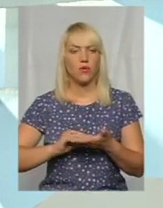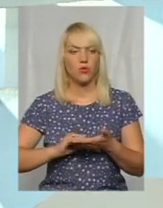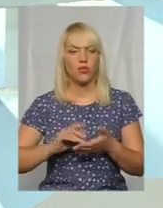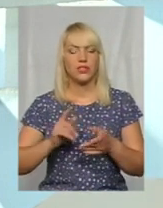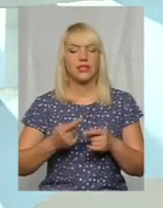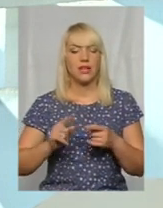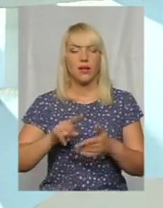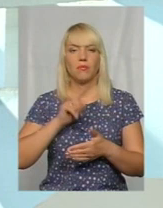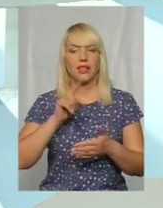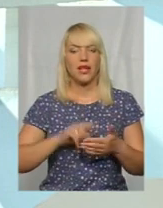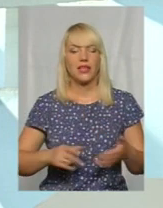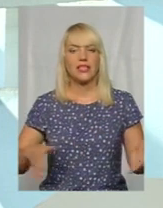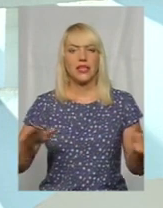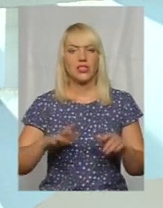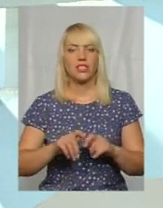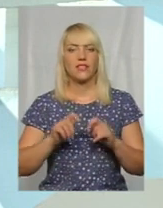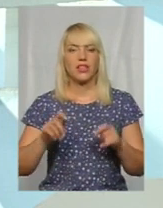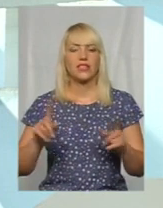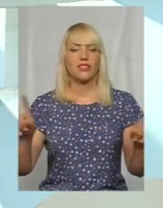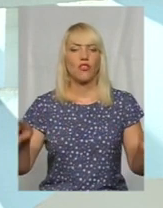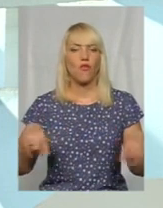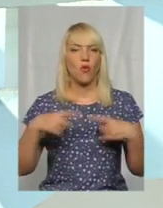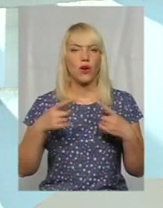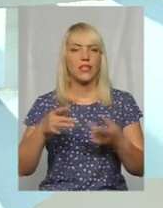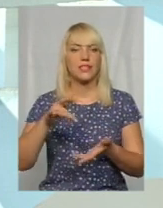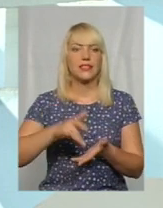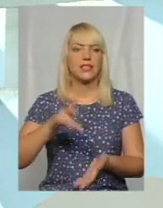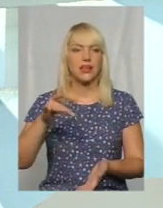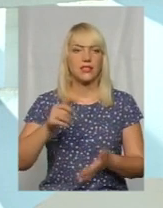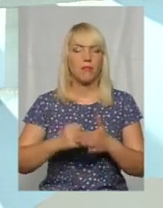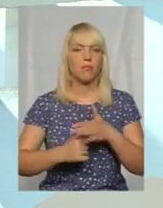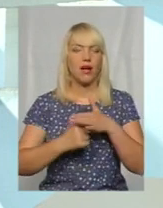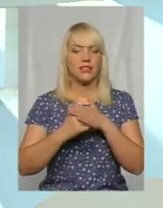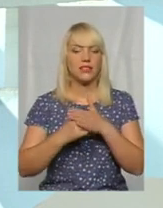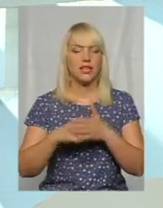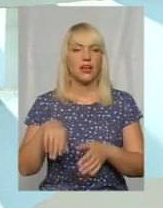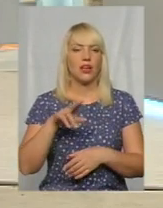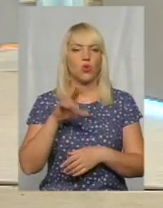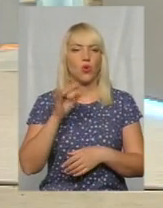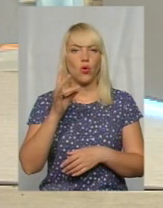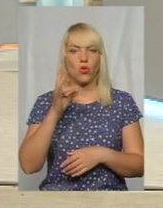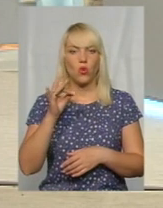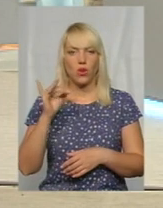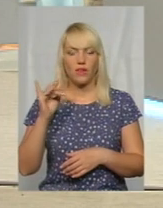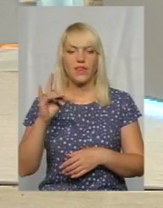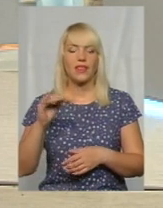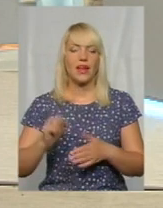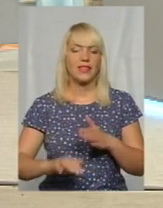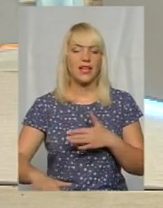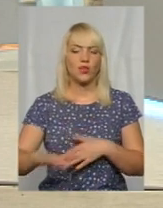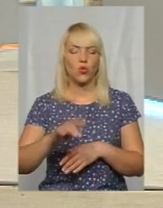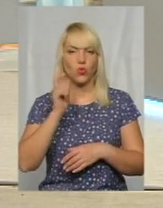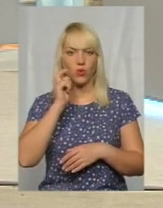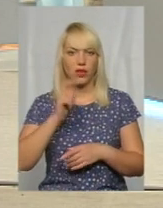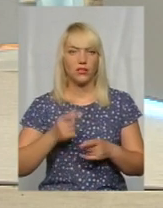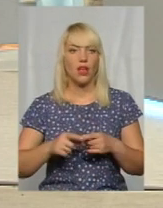відкритим, створені централізованої бази донорів на території України. А поки немає централізованої бази,